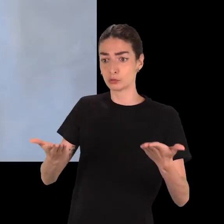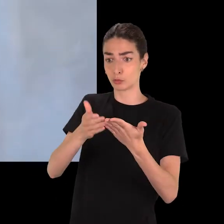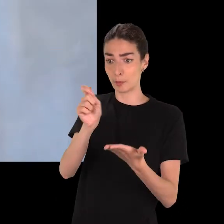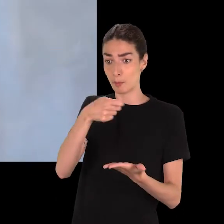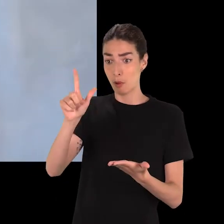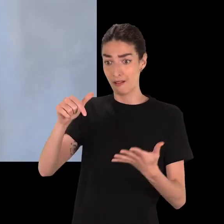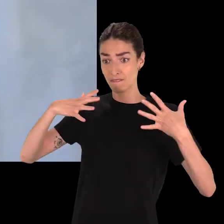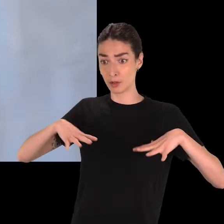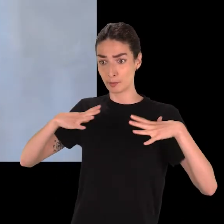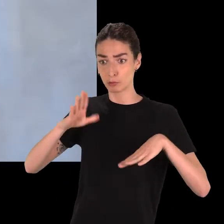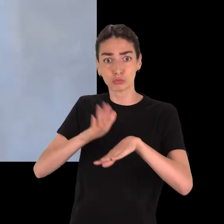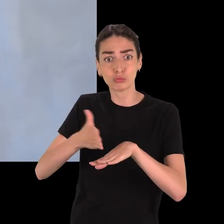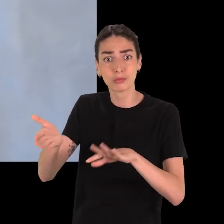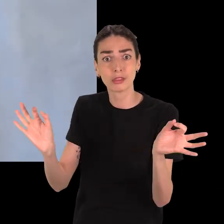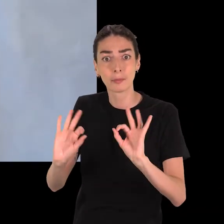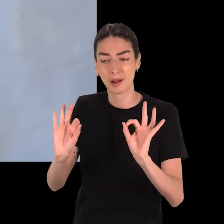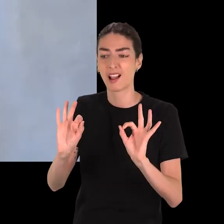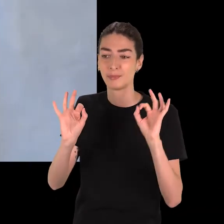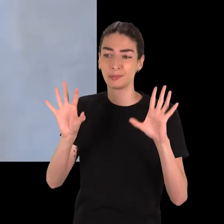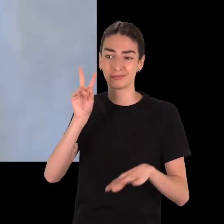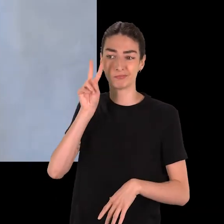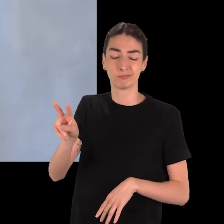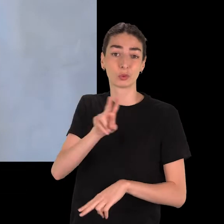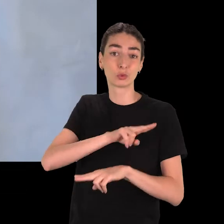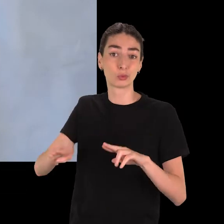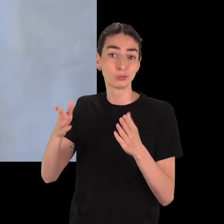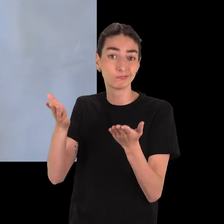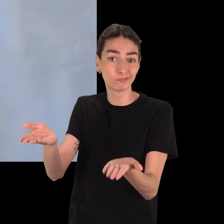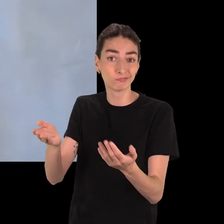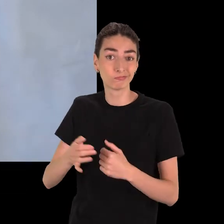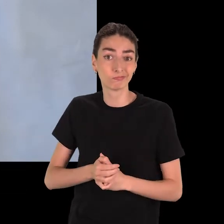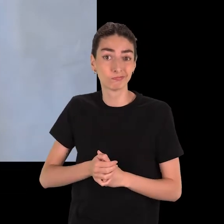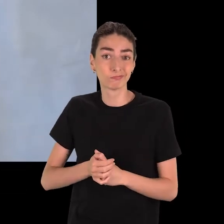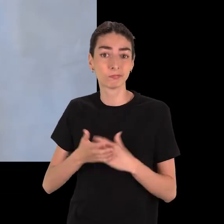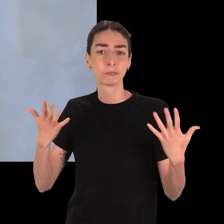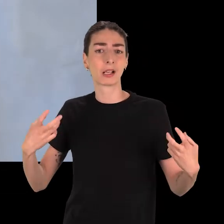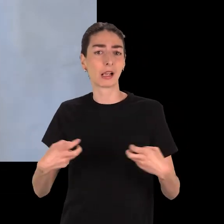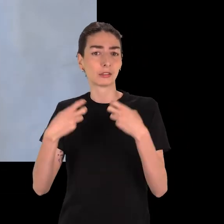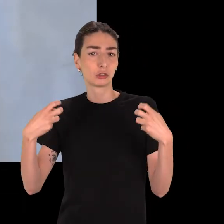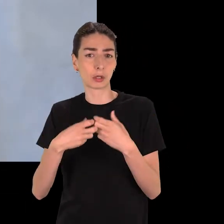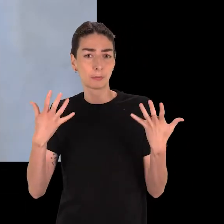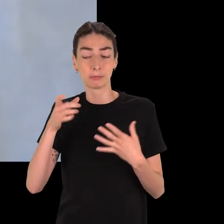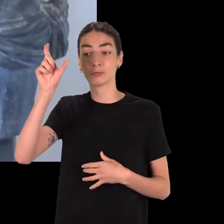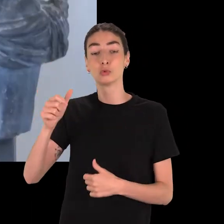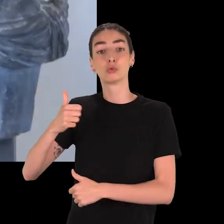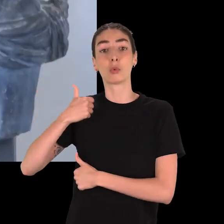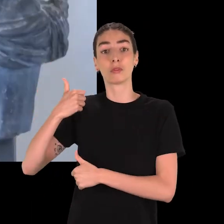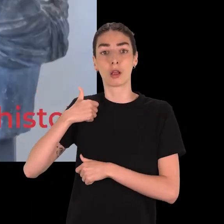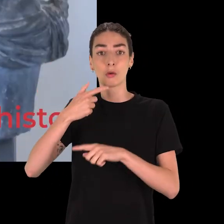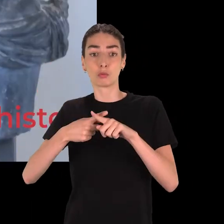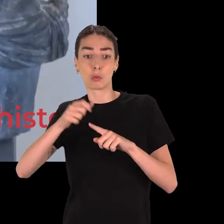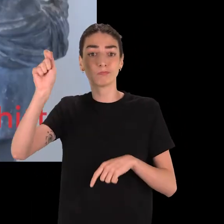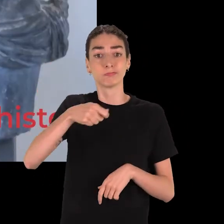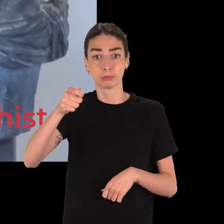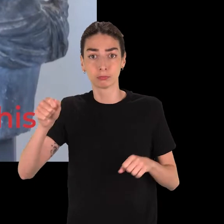effet, lorsqu'on ne porte pas le vêtement que l'on est censé porter dans une situation sociale donnée, on est considéré comme nu. Par exemple,